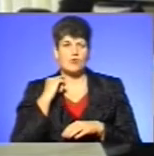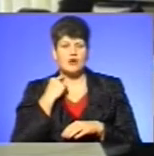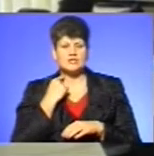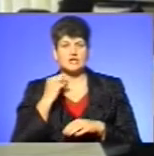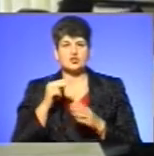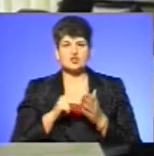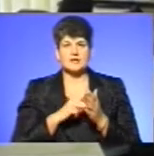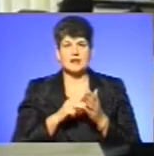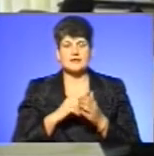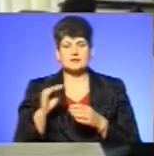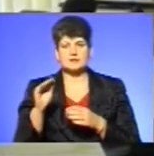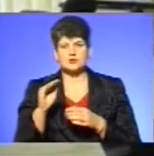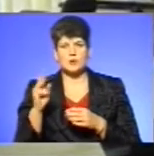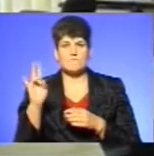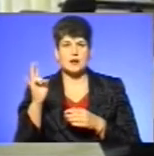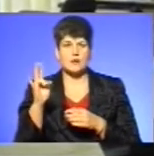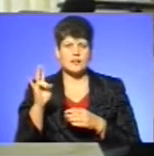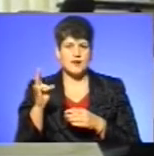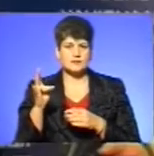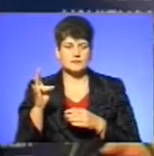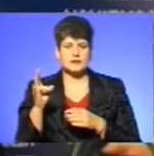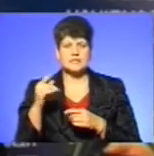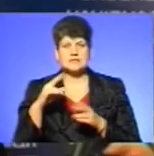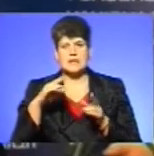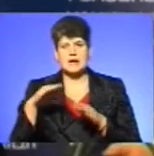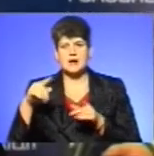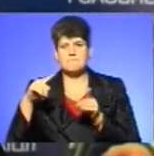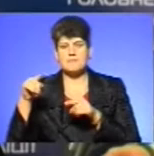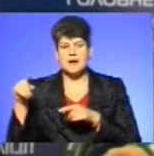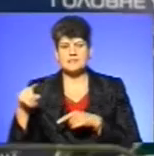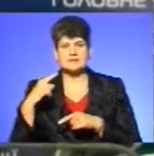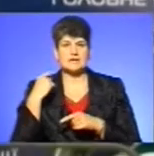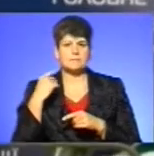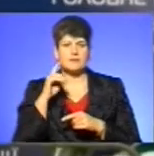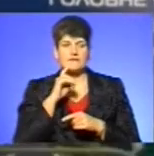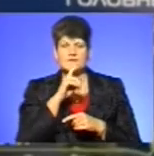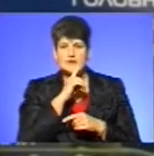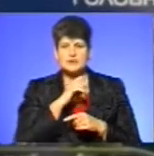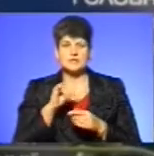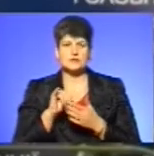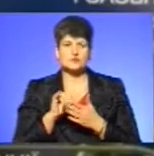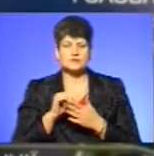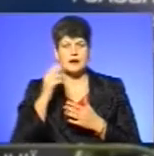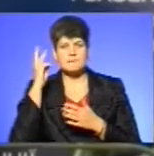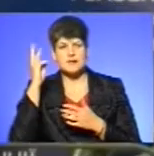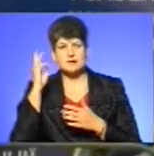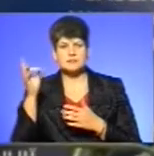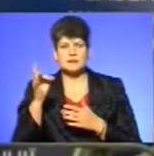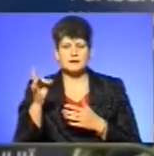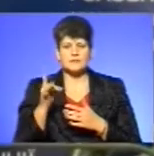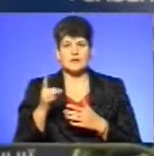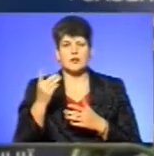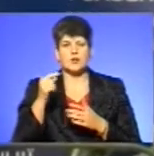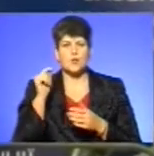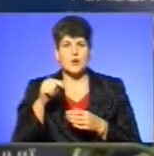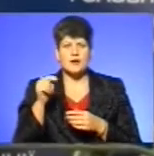Черкаська, Житомирська, Миколаївська, Закарпатська, Вінницька, Сюмська, Рівненська, Хмельницька, Волинська, Луганська,